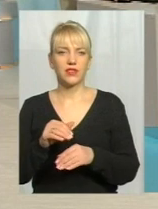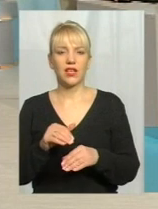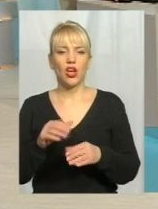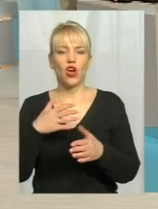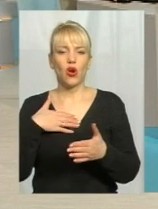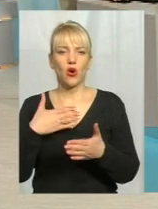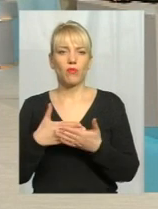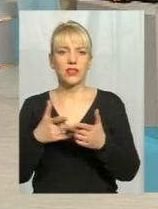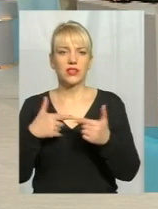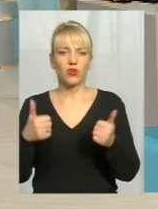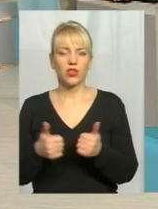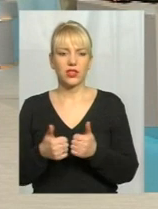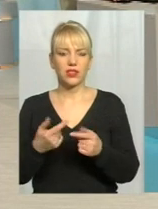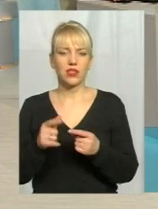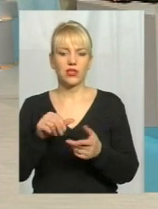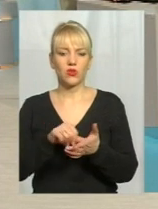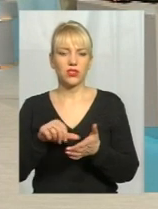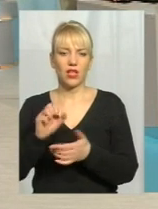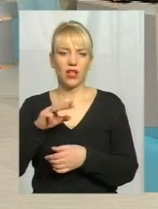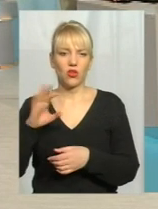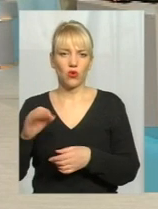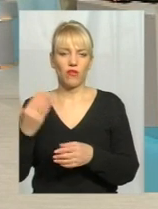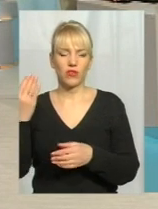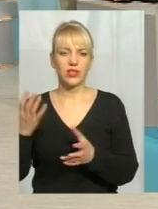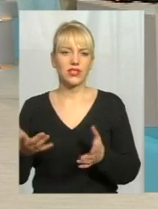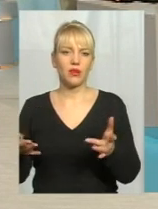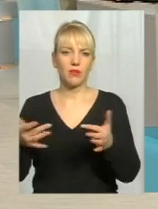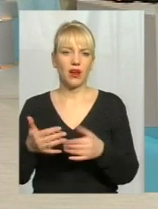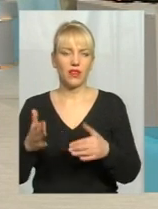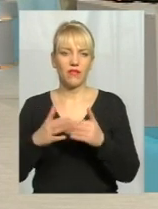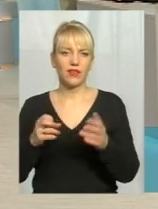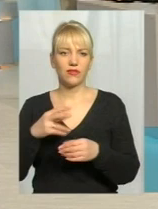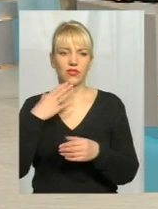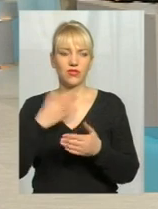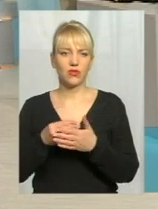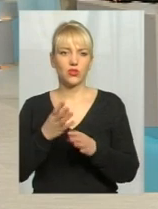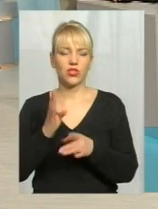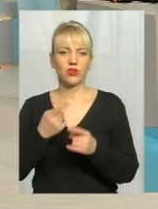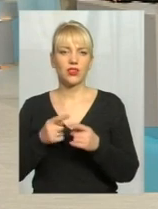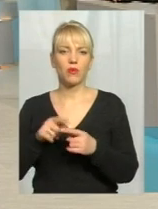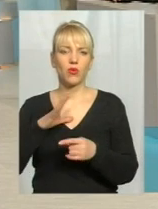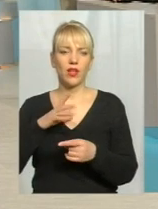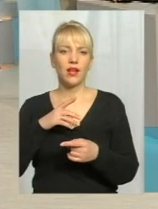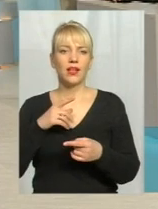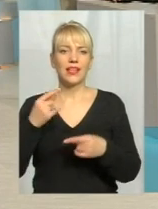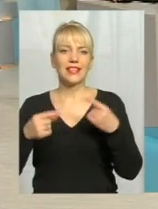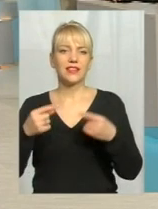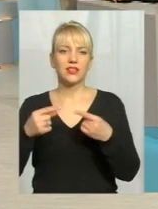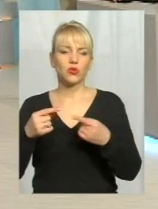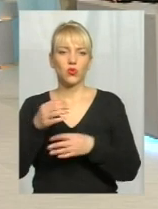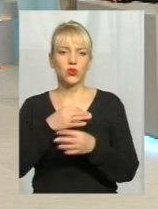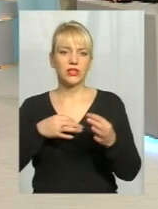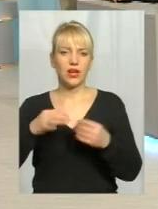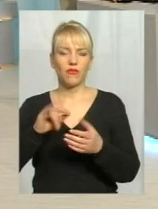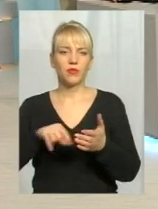організації, які опікуються учасниками АТО, вони зібрали фахівців в свою чергу. Це була дискусія в міській